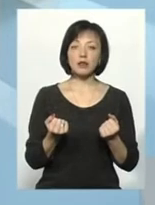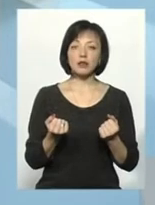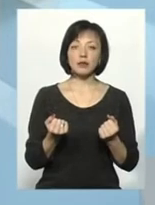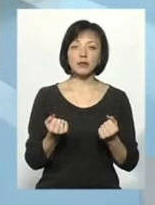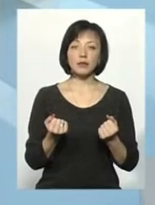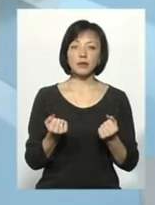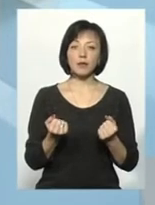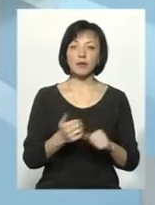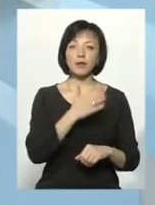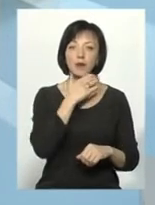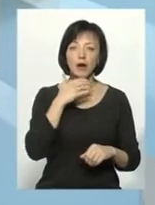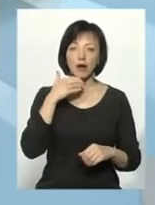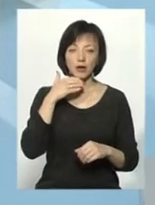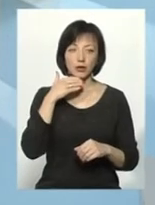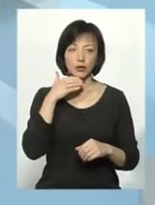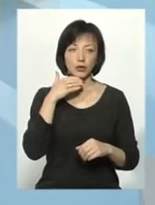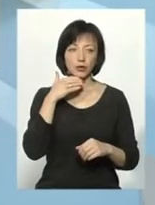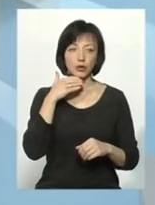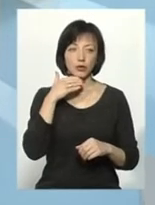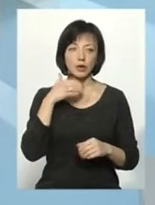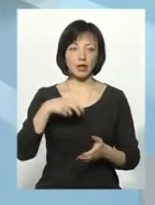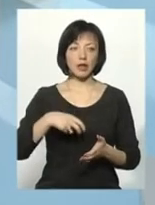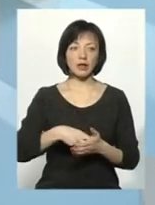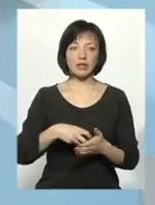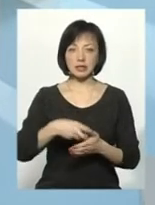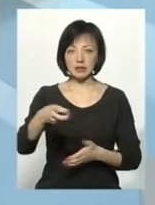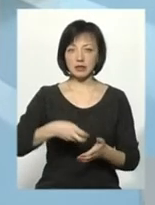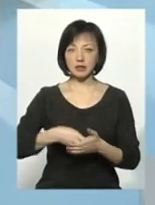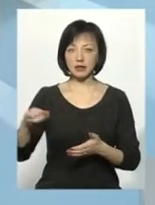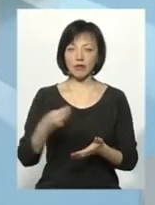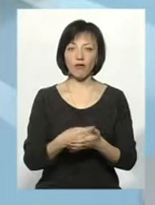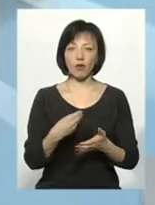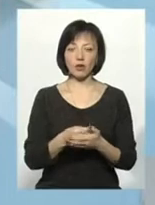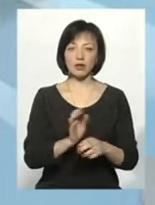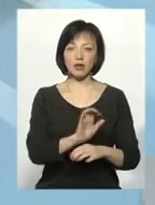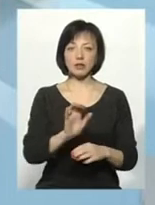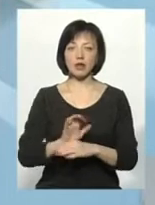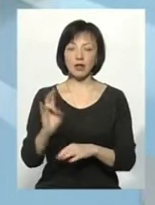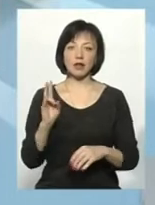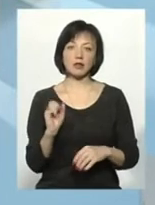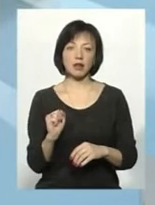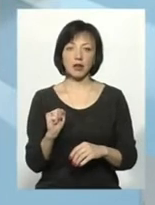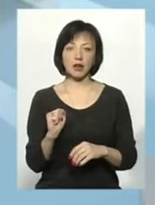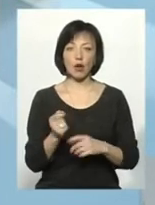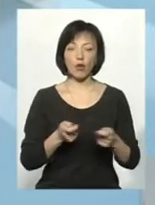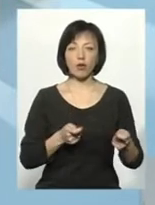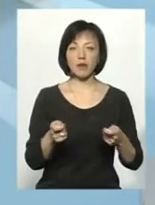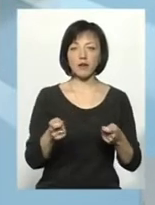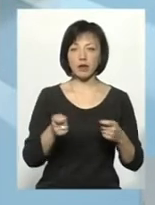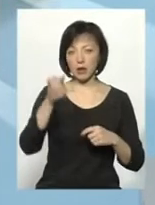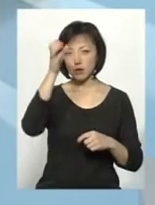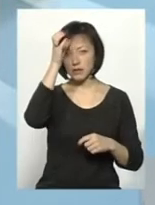багато листів я надсилаю, і фонд також надсилає, наприклад, на управління